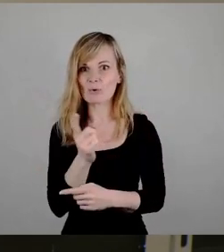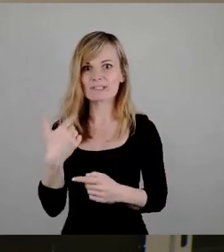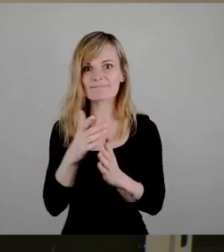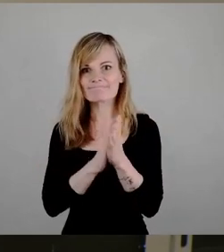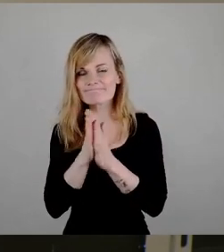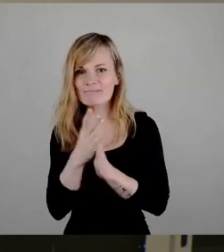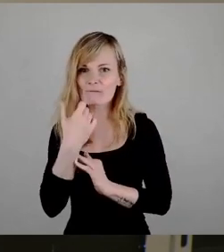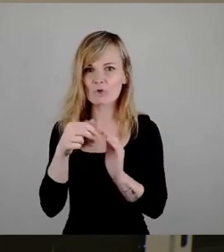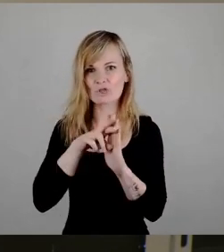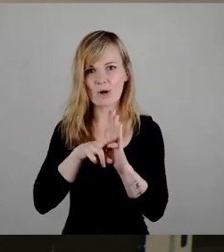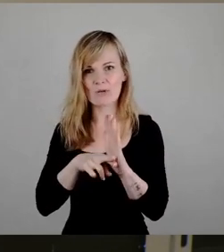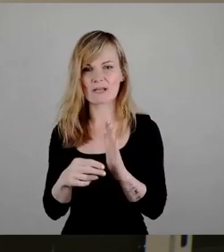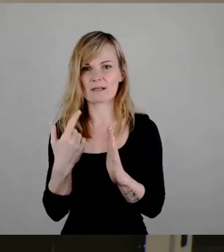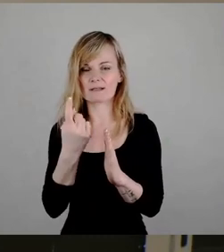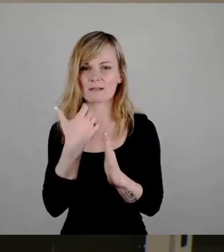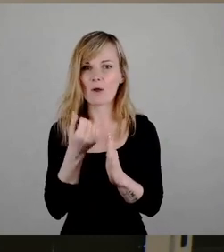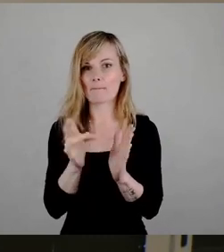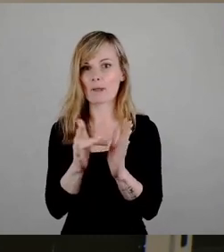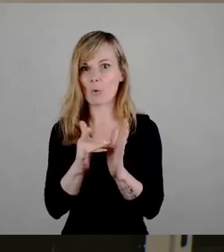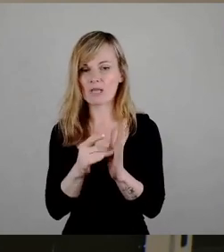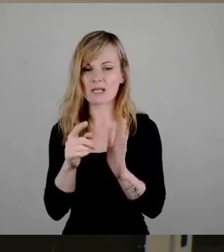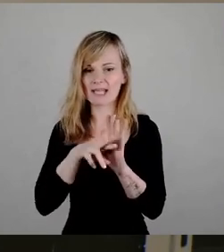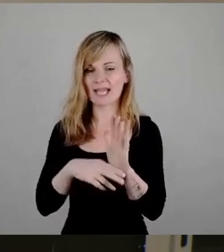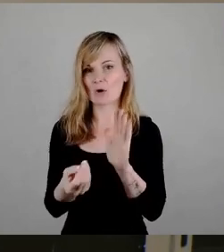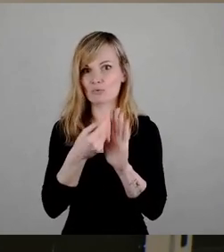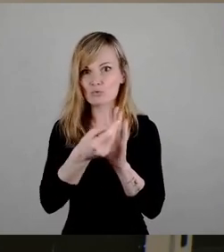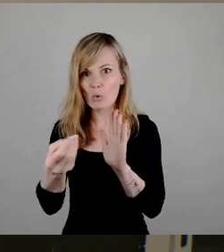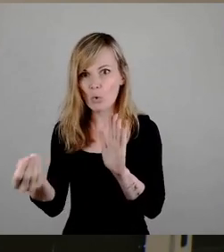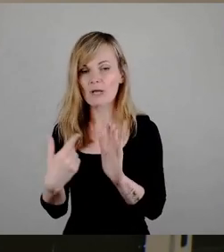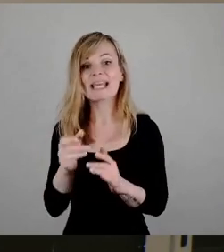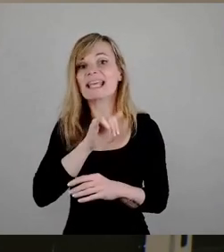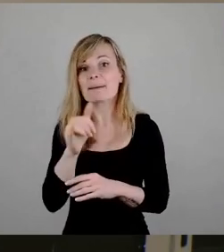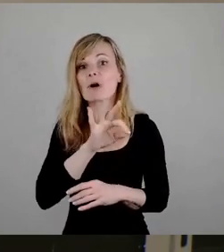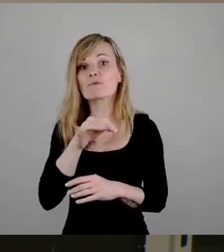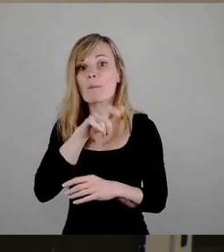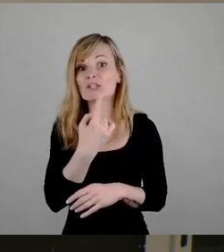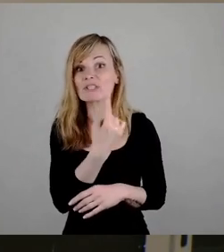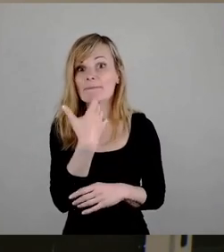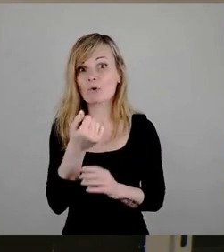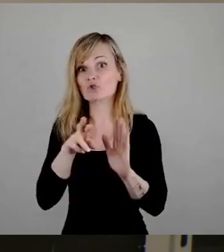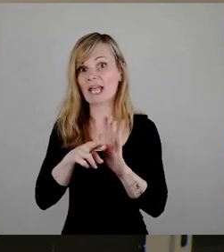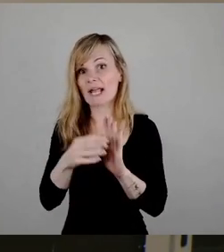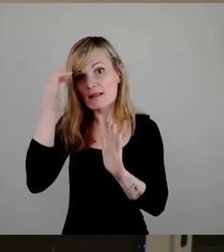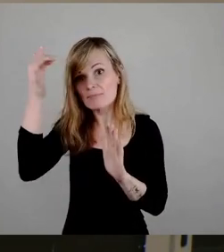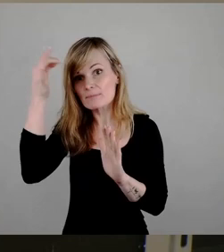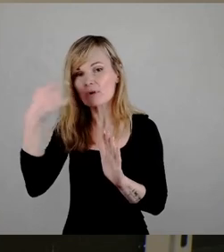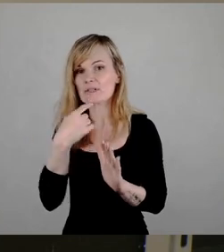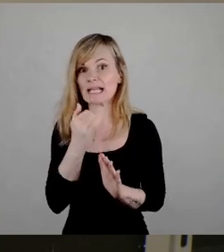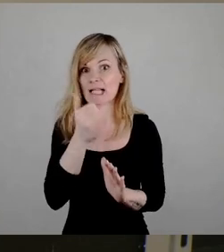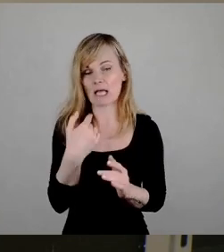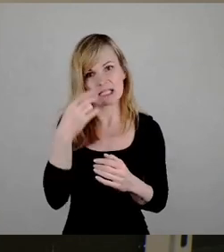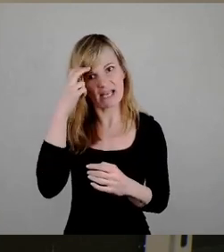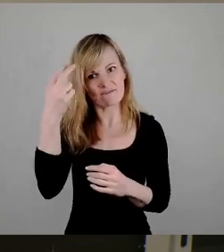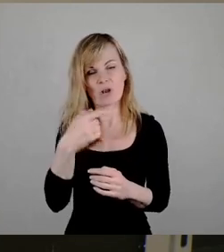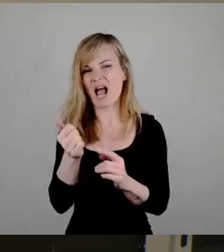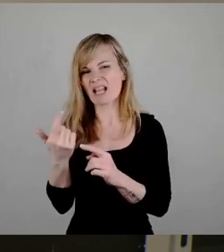begründet, manches unbegründet. Also vor den Menschen, die regulieren wollen, immer begründet natürlich, aber manches erkennbar Quatsch. Und dann